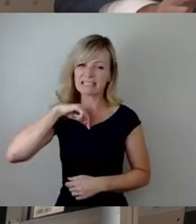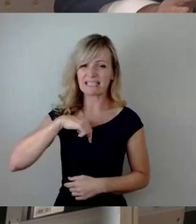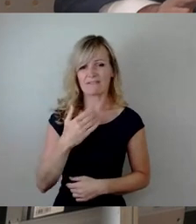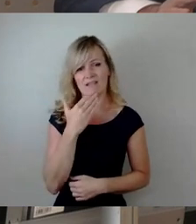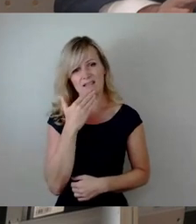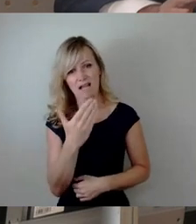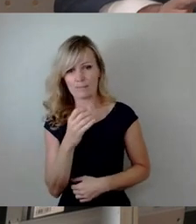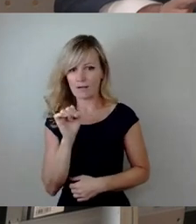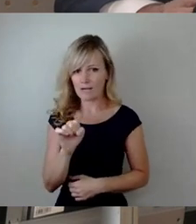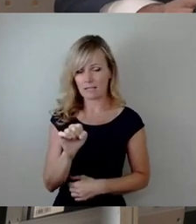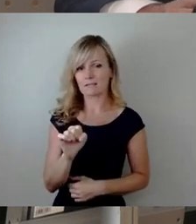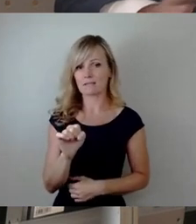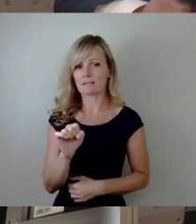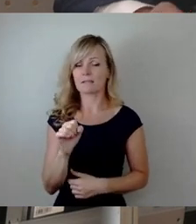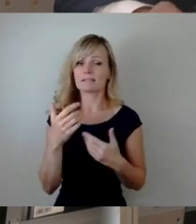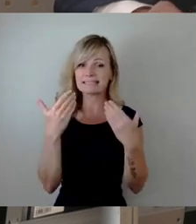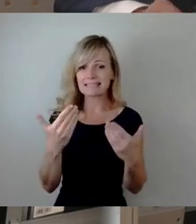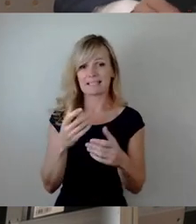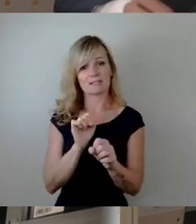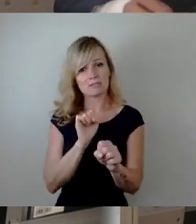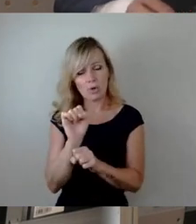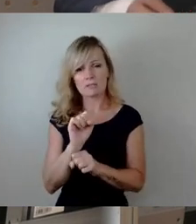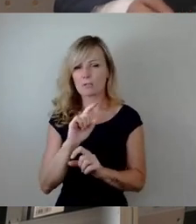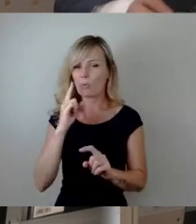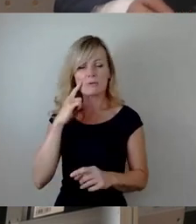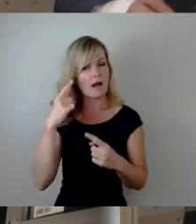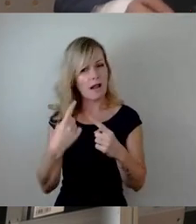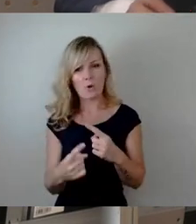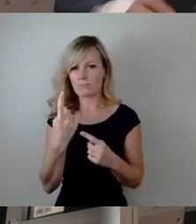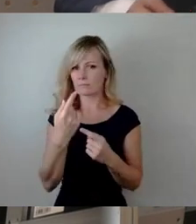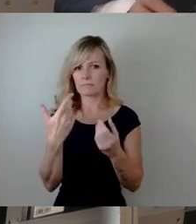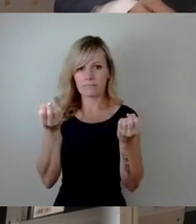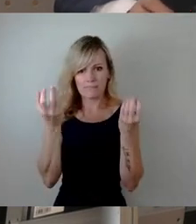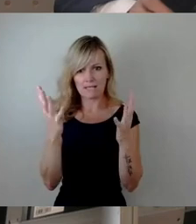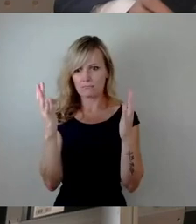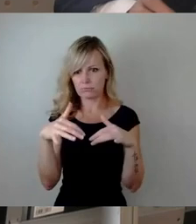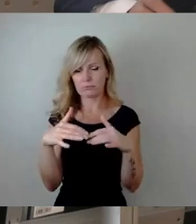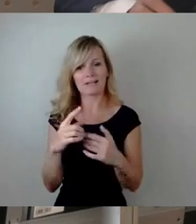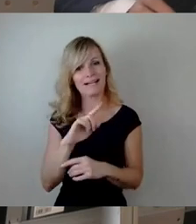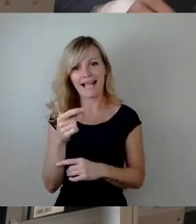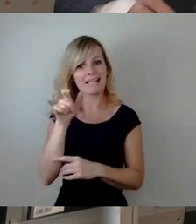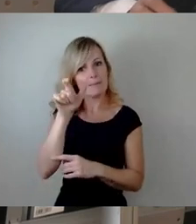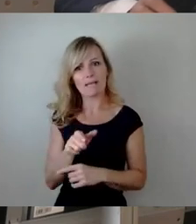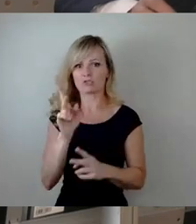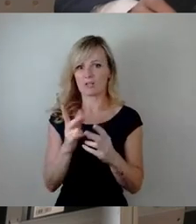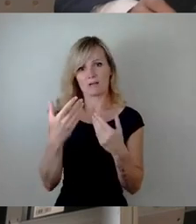dass trotz dieser unfassbaren Ereignisse keine Menschen zu Schaden gekommen sind.